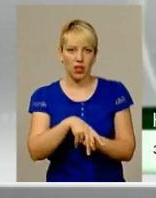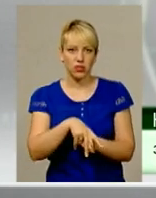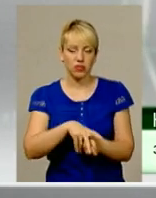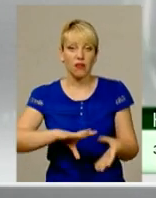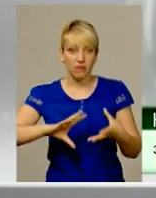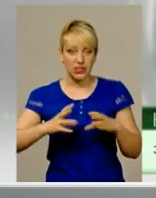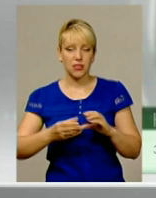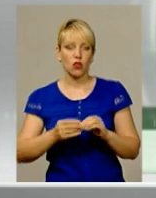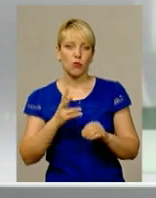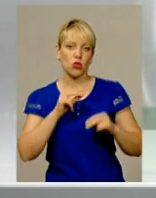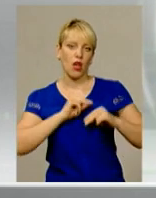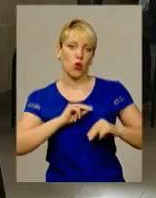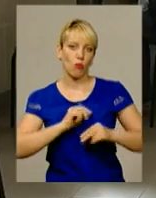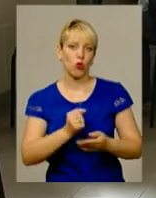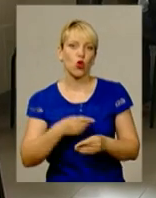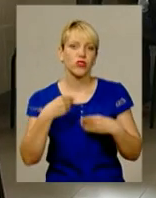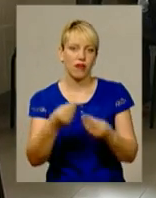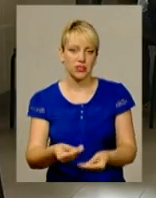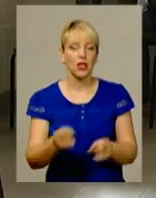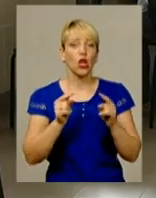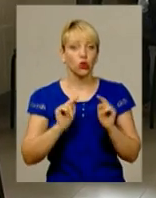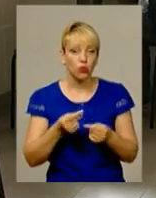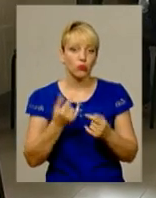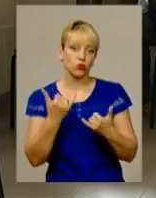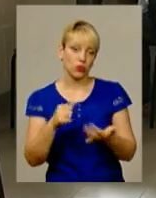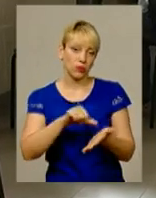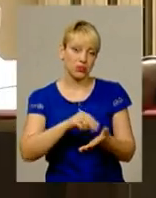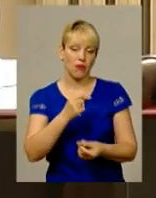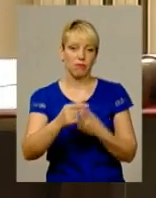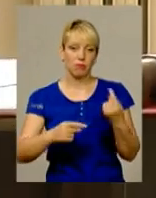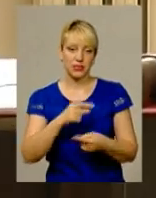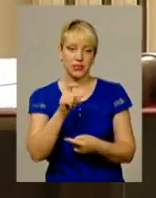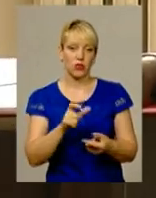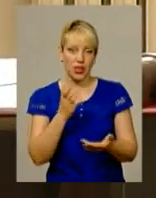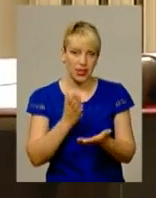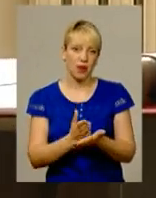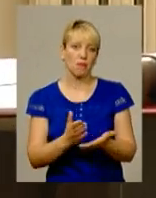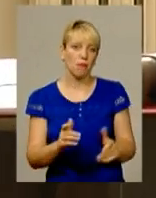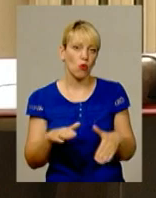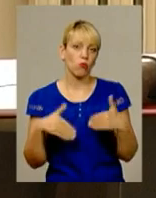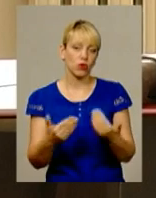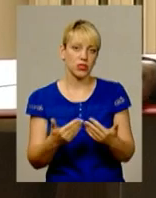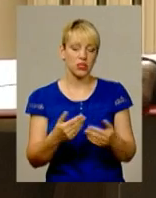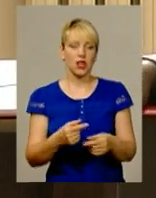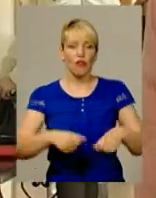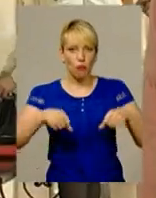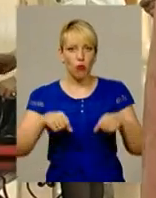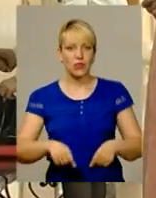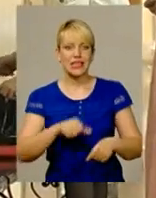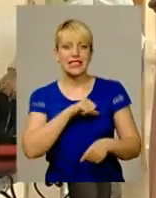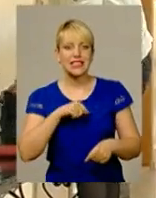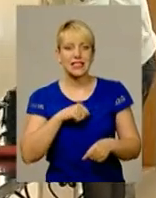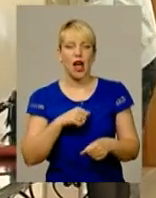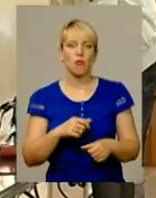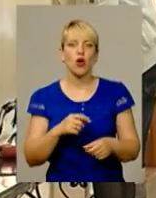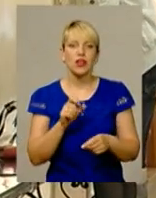цілому на роботодавця. Тому сьогодні у представників бізнесу є пропозиція – вповноважити саме найманих працівників